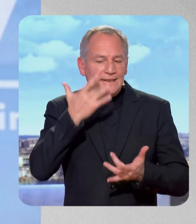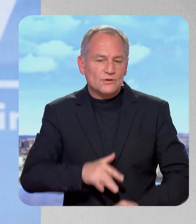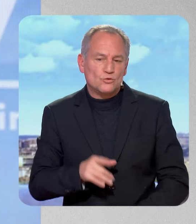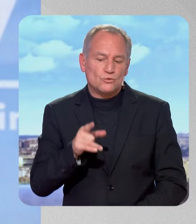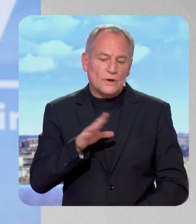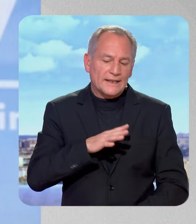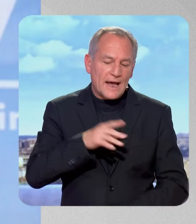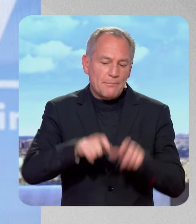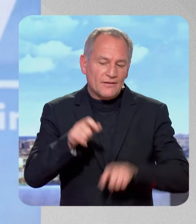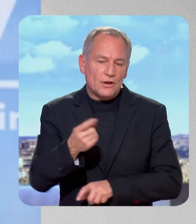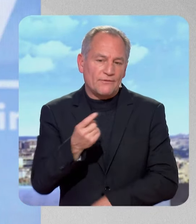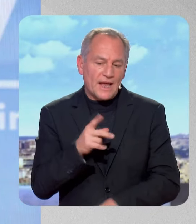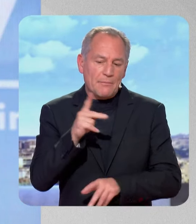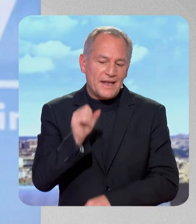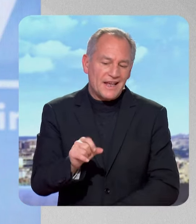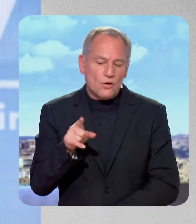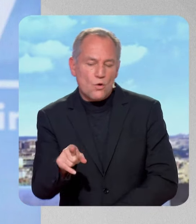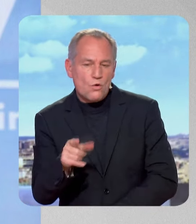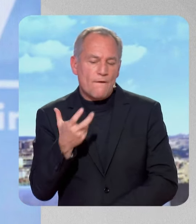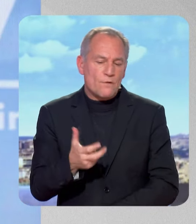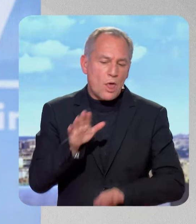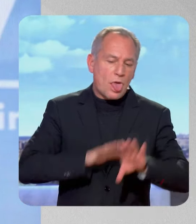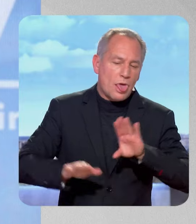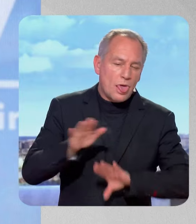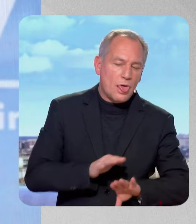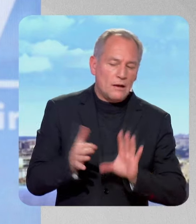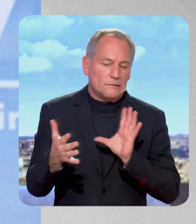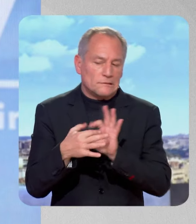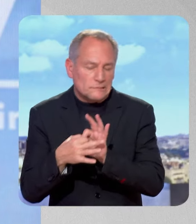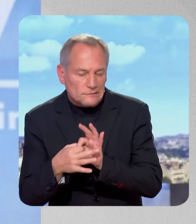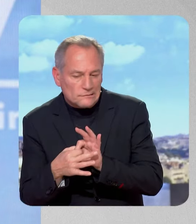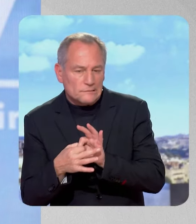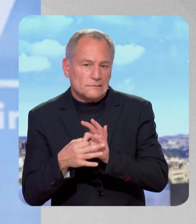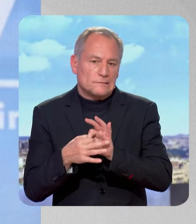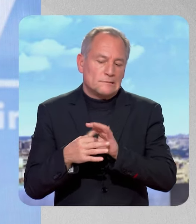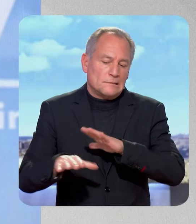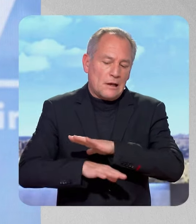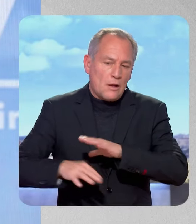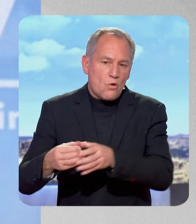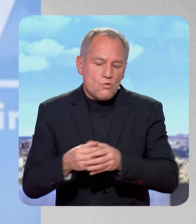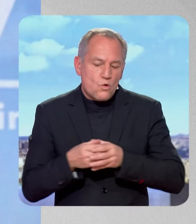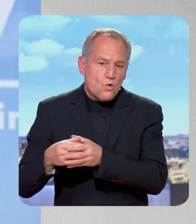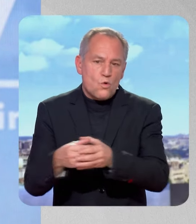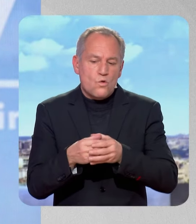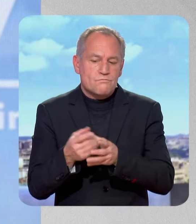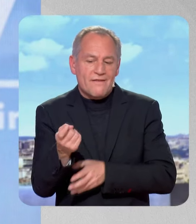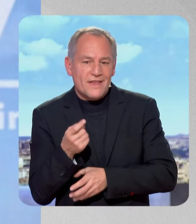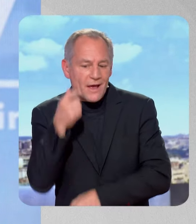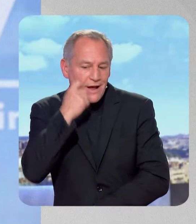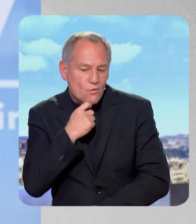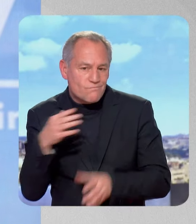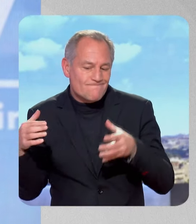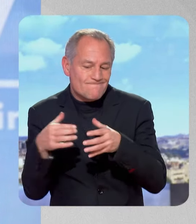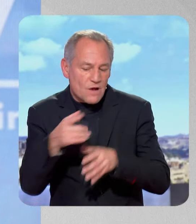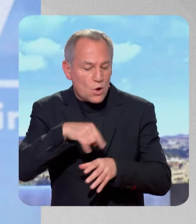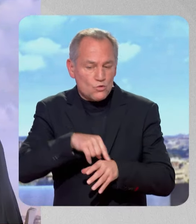montrent comme ça une forme d'aménagement, de compromission avec un socle qui pourrait se trouver du côté de la Macronie. Ce n'est pas le programme